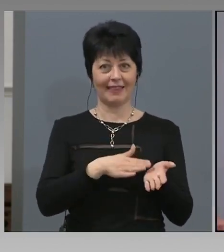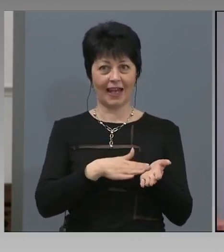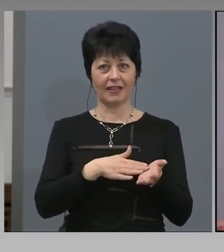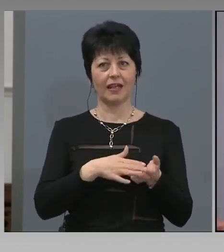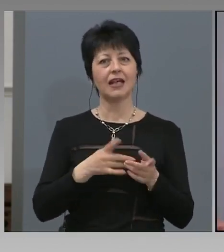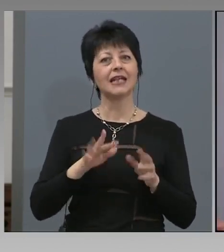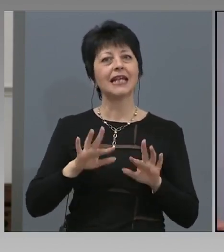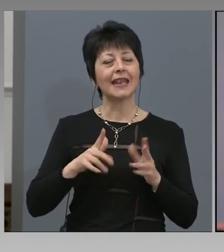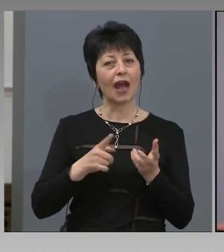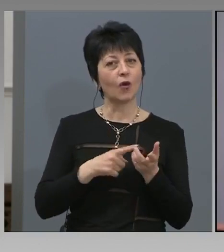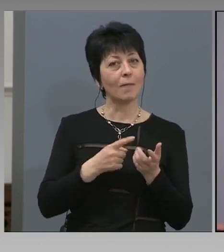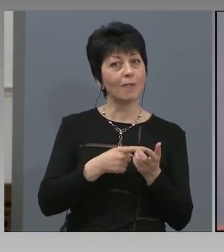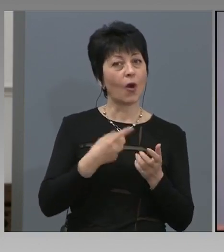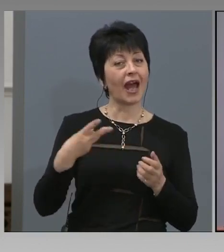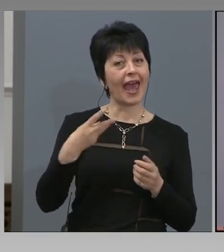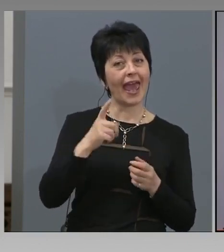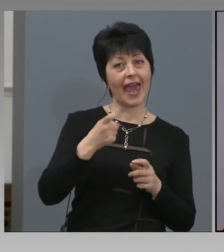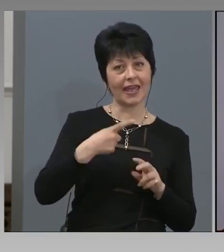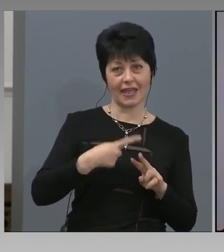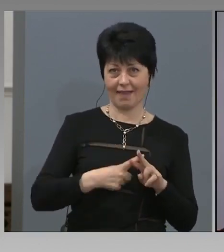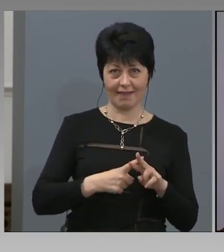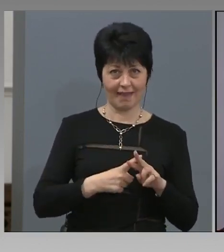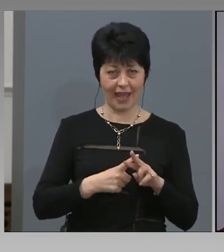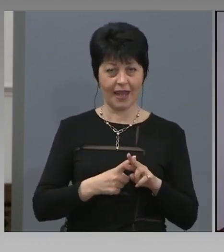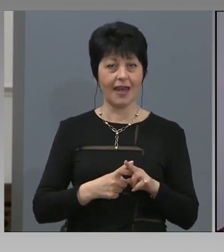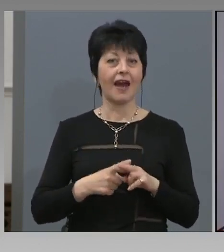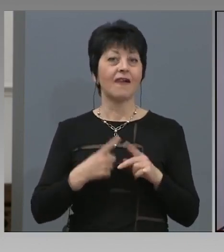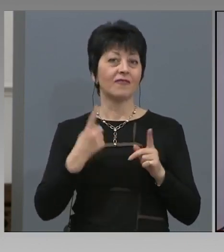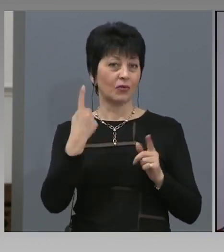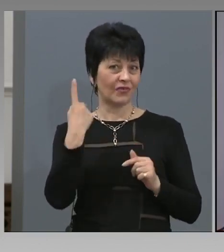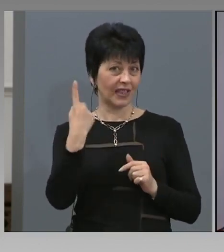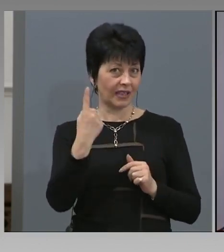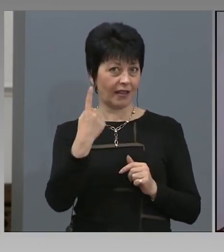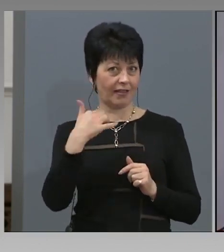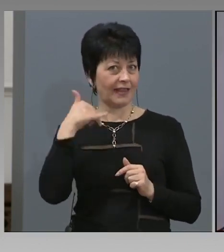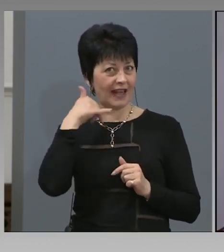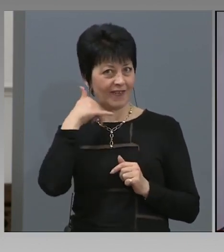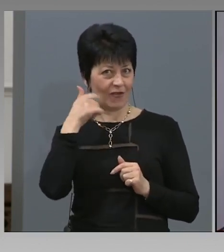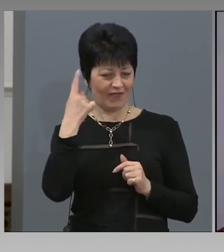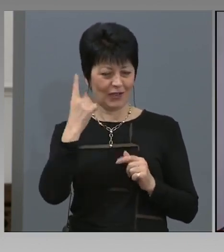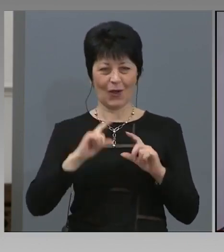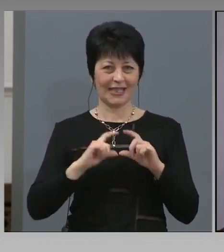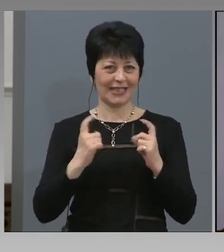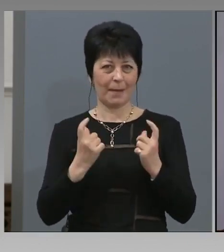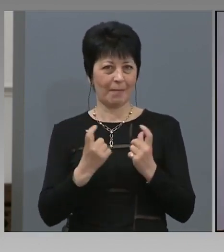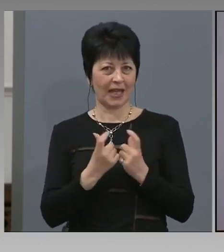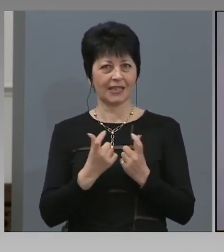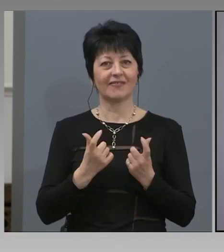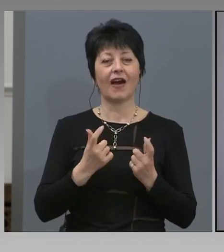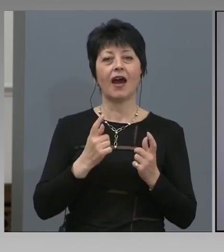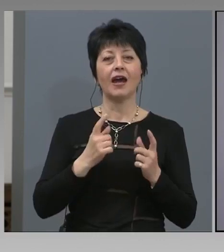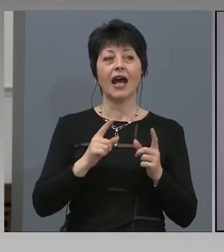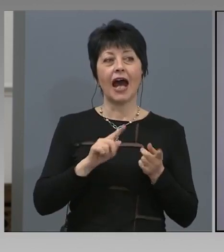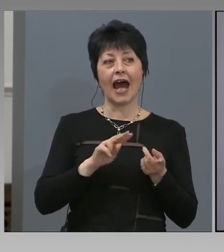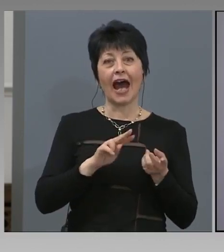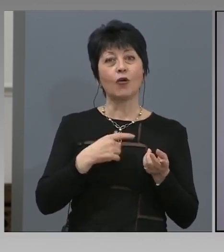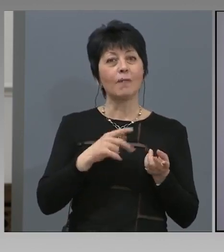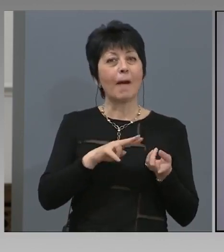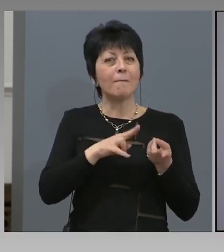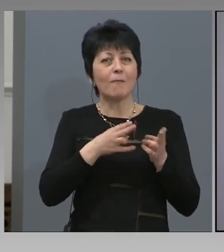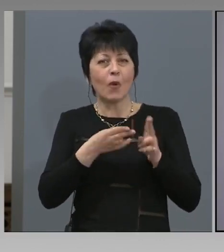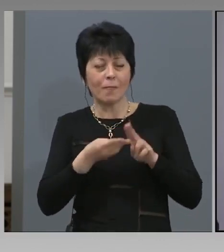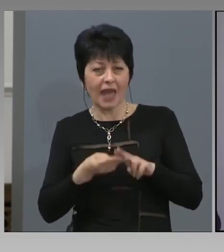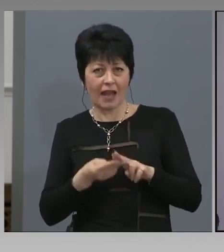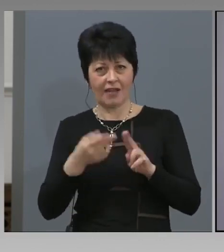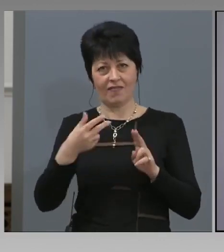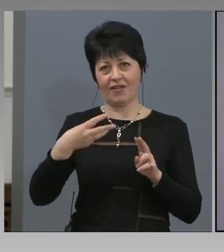мобилен телефон, върху който да бъде изсталирано приложението, при промяна на егенето се изпращат дадни за